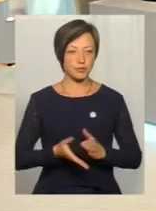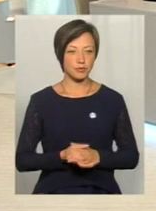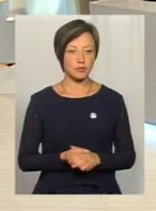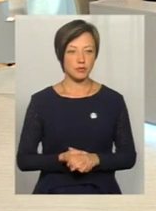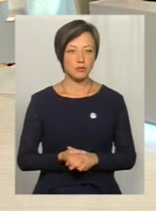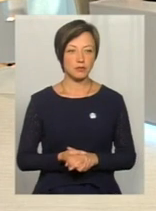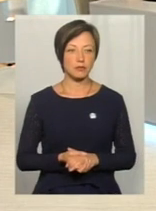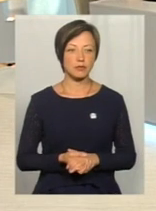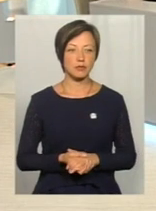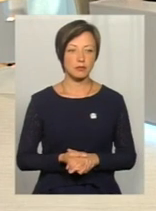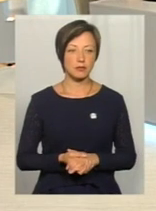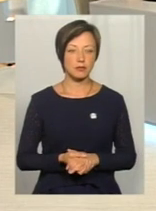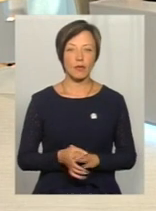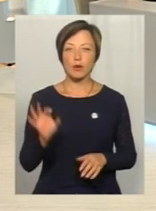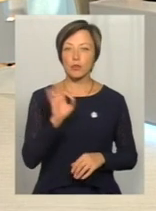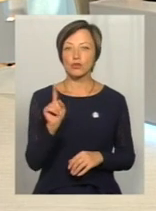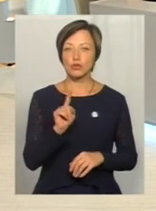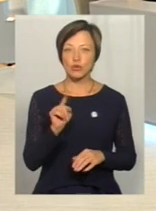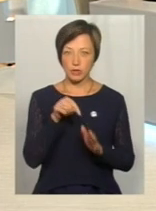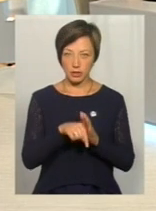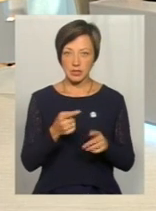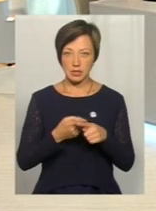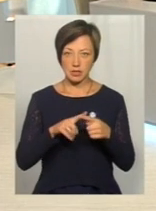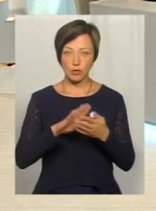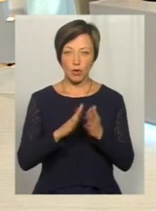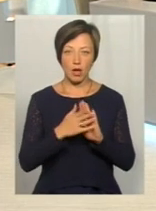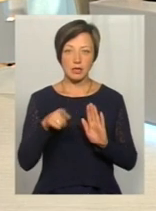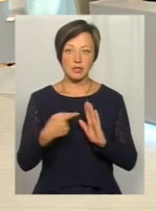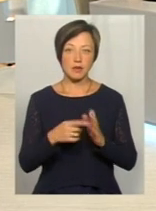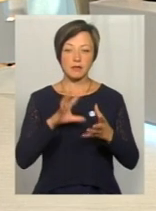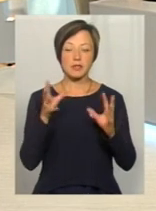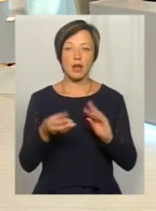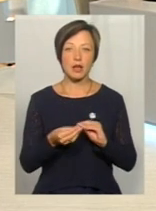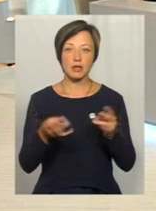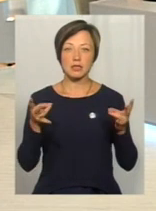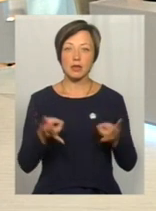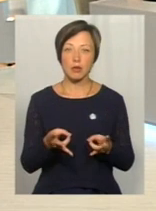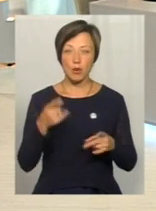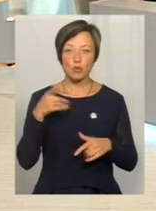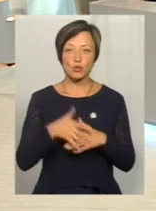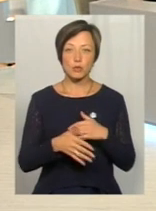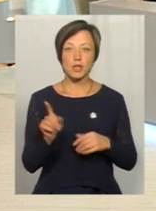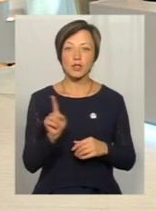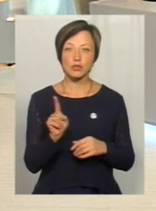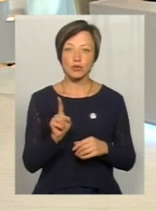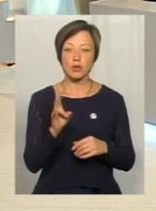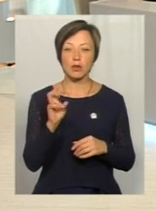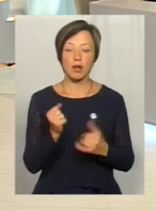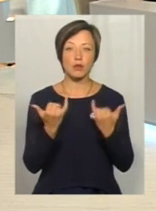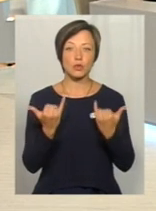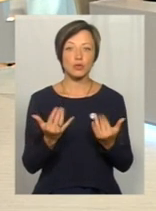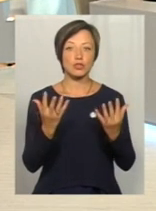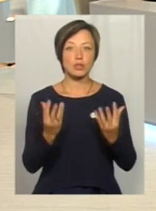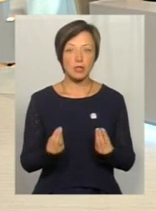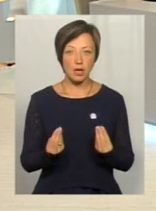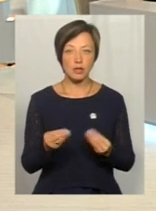Про що свідчить дана ситуація? Ну, взагалі, треба розуміти, що на сьогоднішній